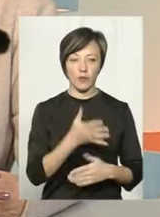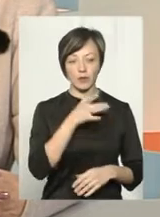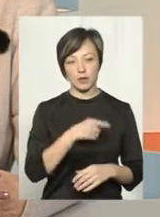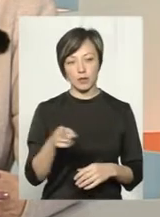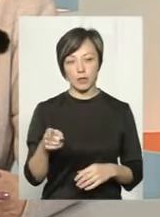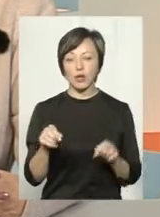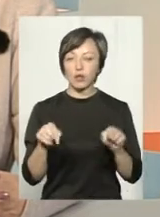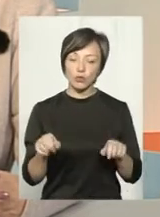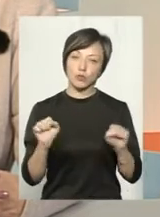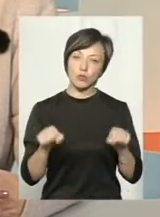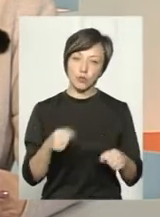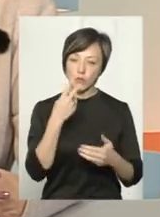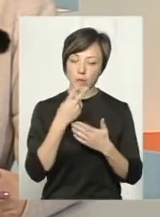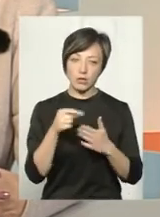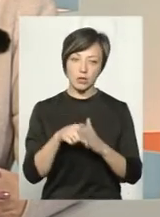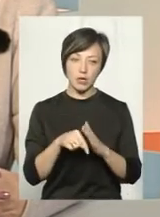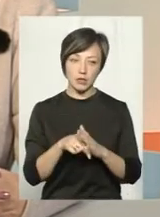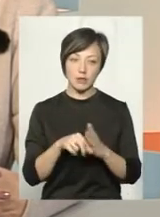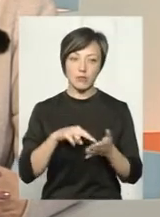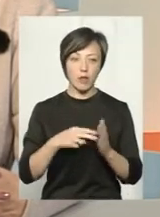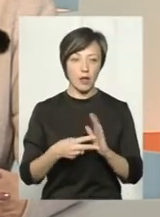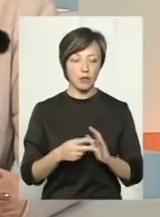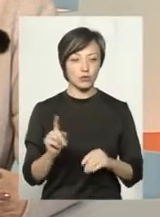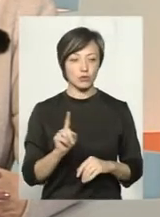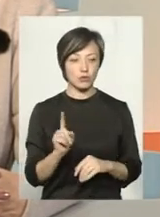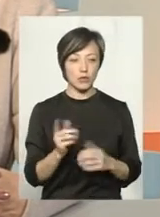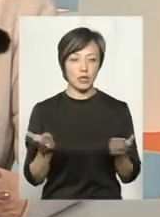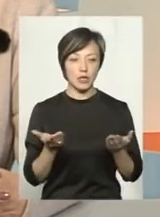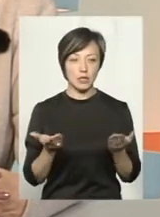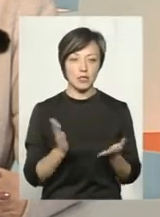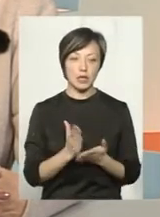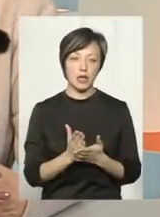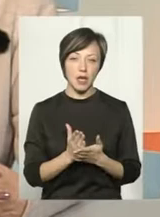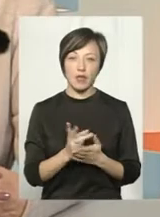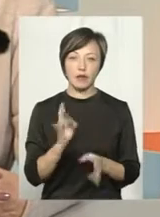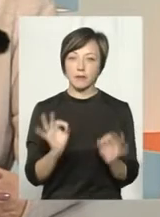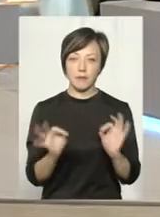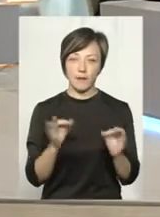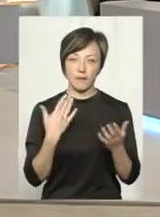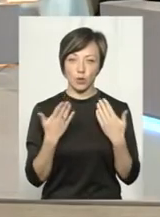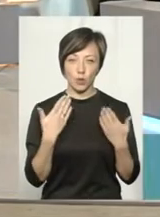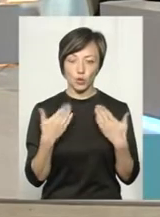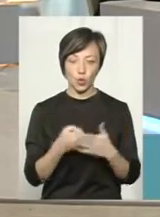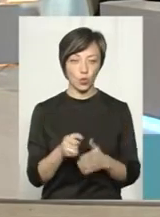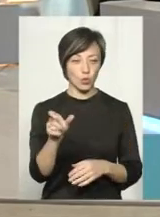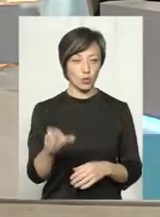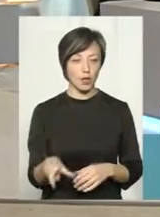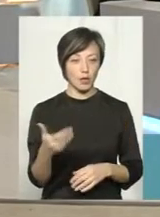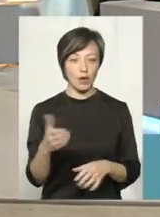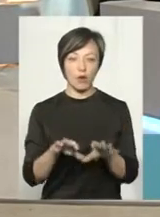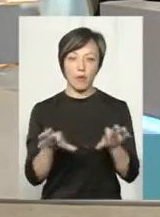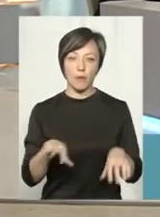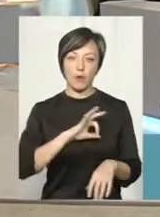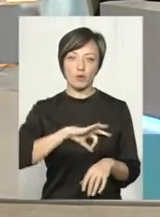Тут ми можемо бачити в плані даже в тому, що якесь є упереджене відношення до неї, як голови